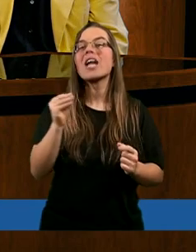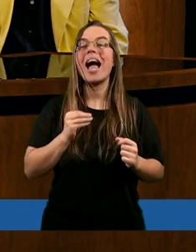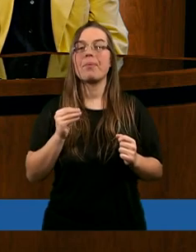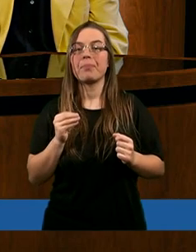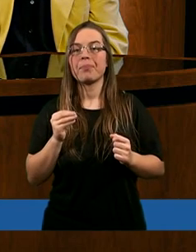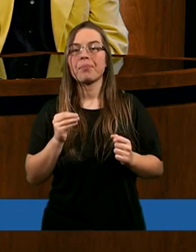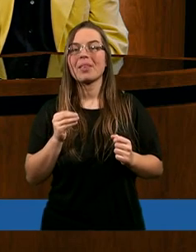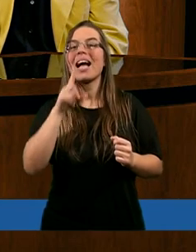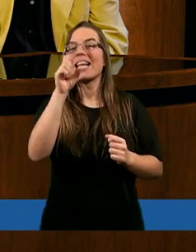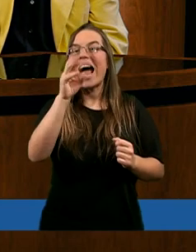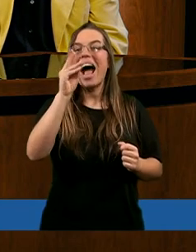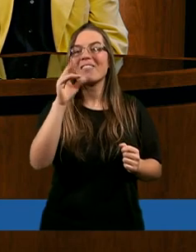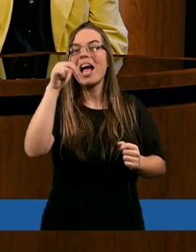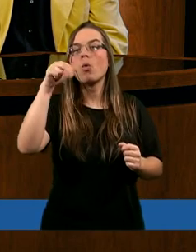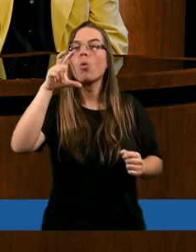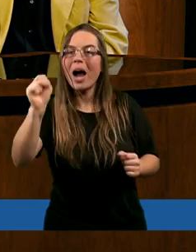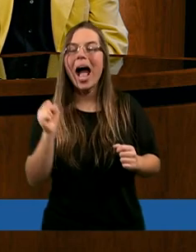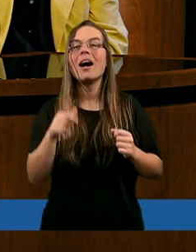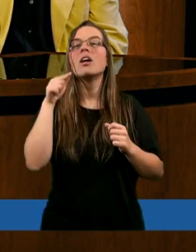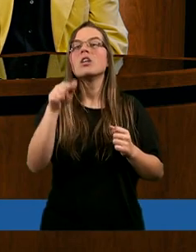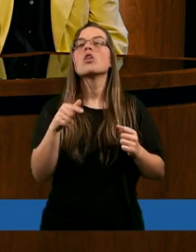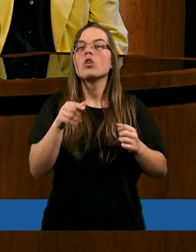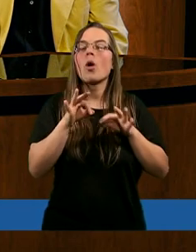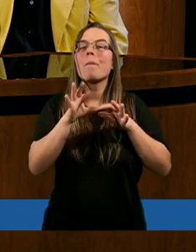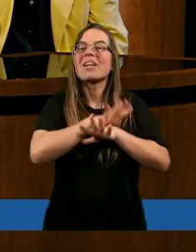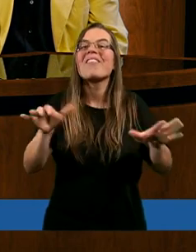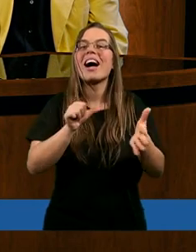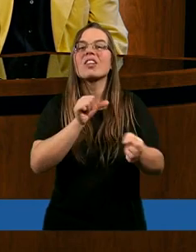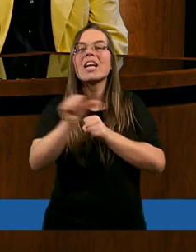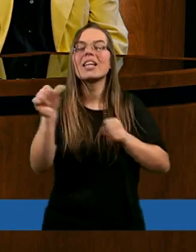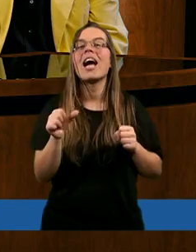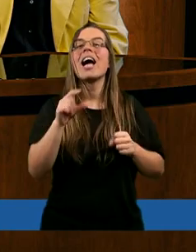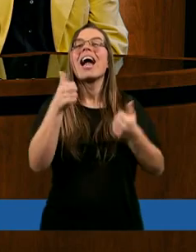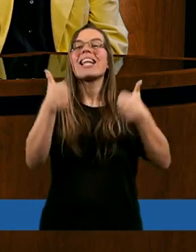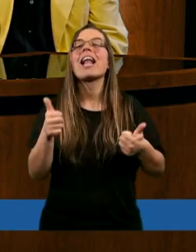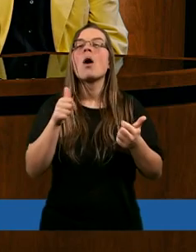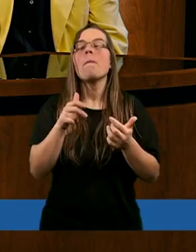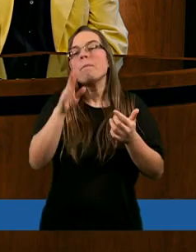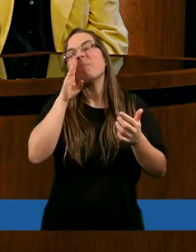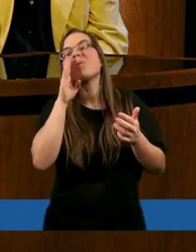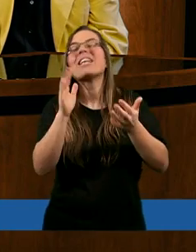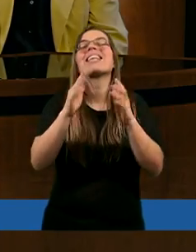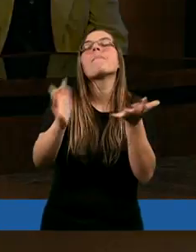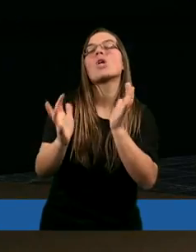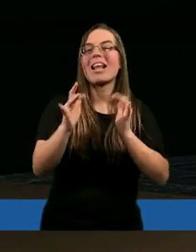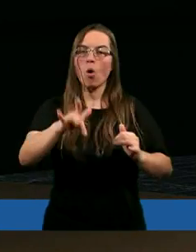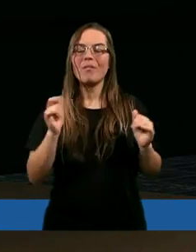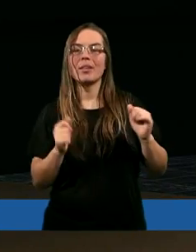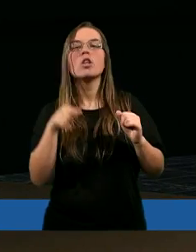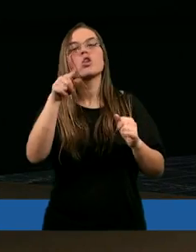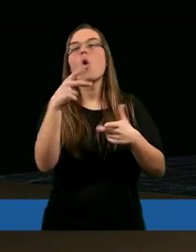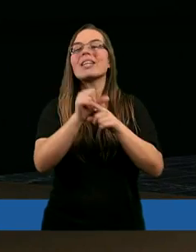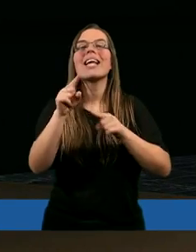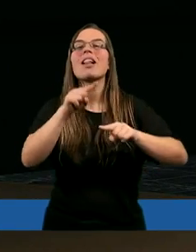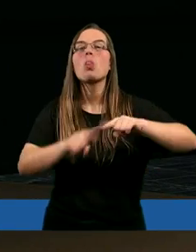zawierucha to przeważnie jest stan przejściowy. To nie